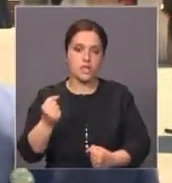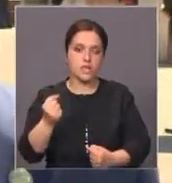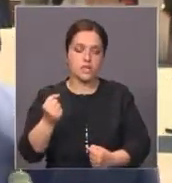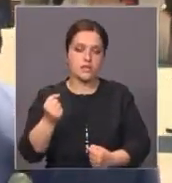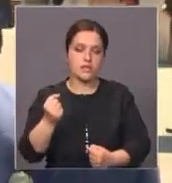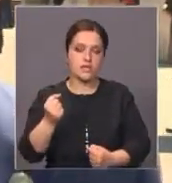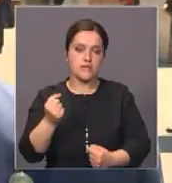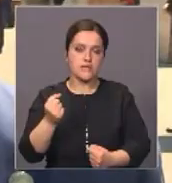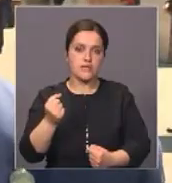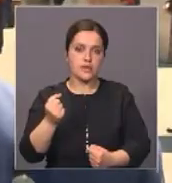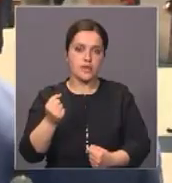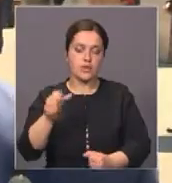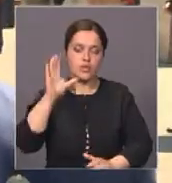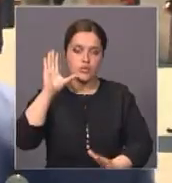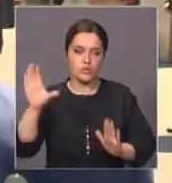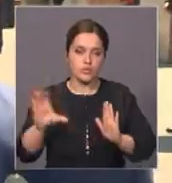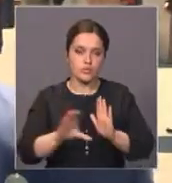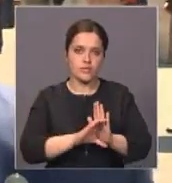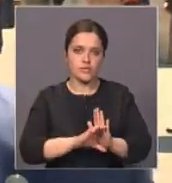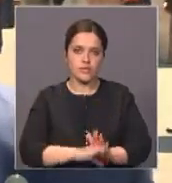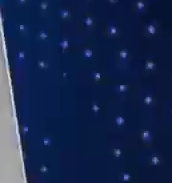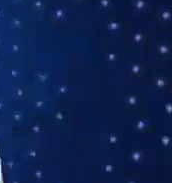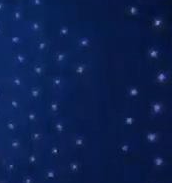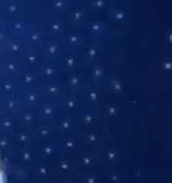беспрекословно выполнять.